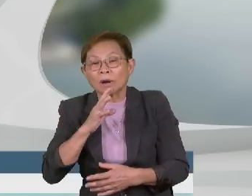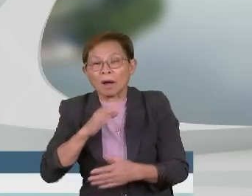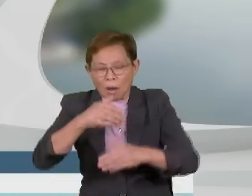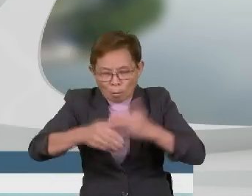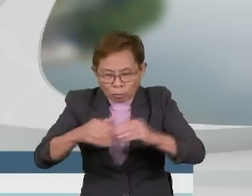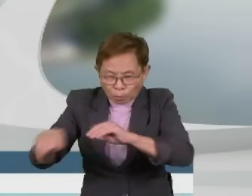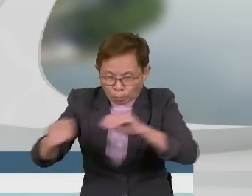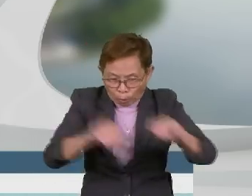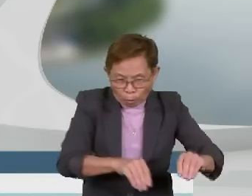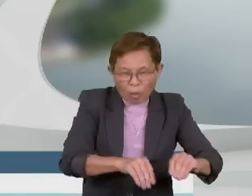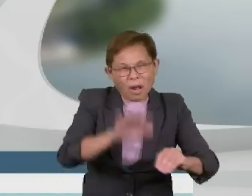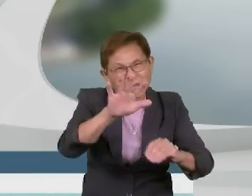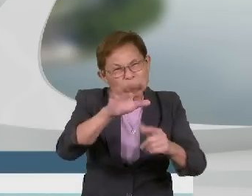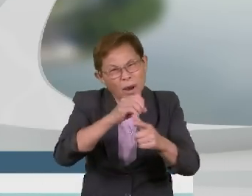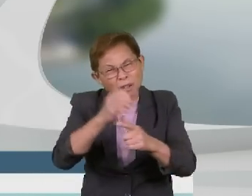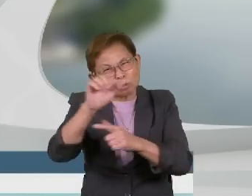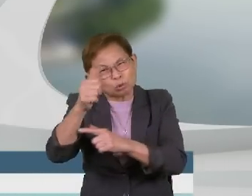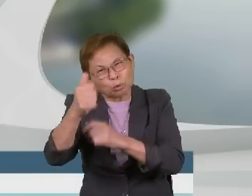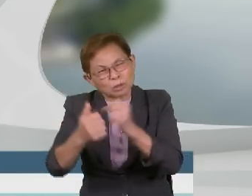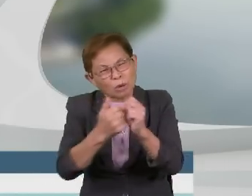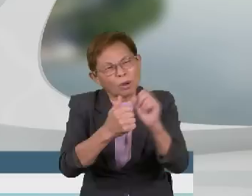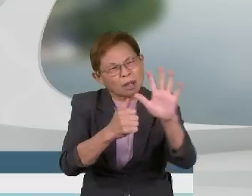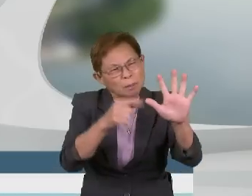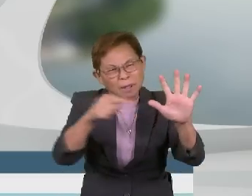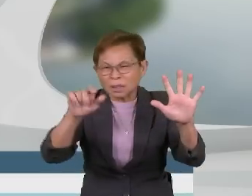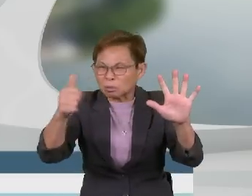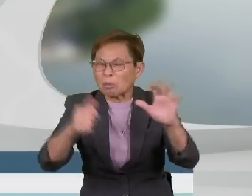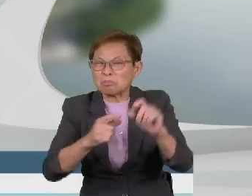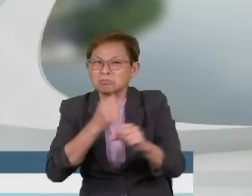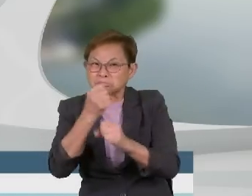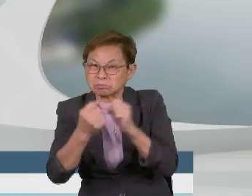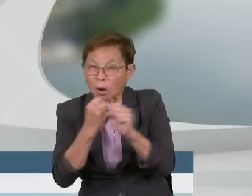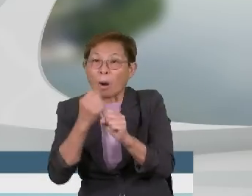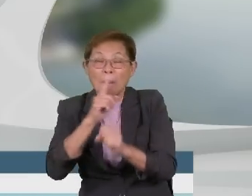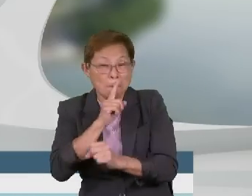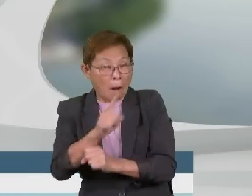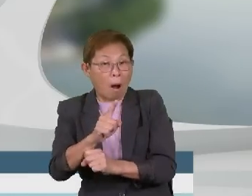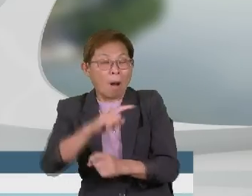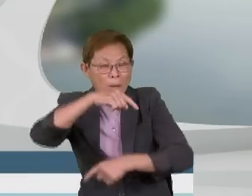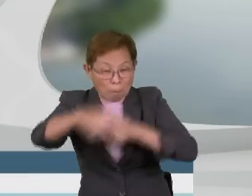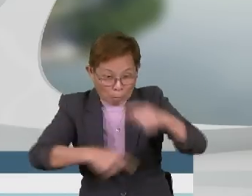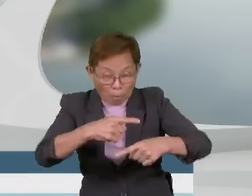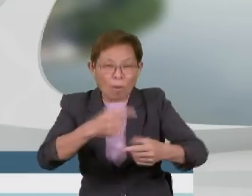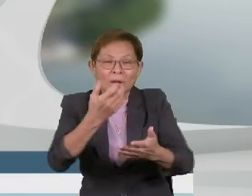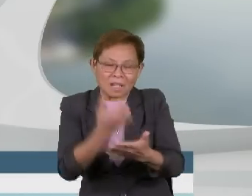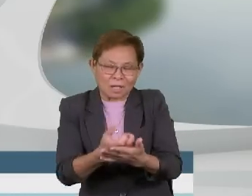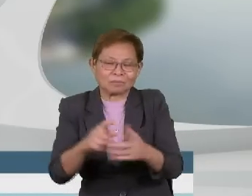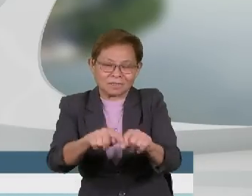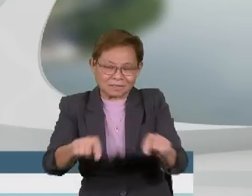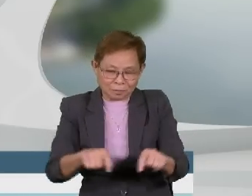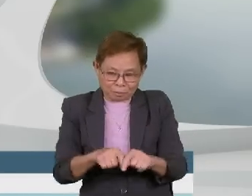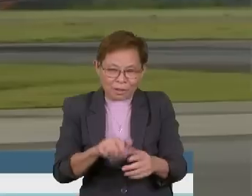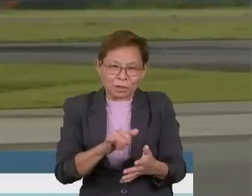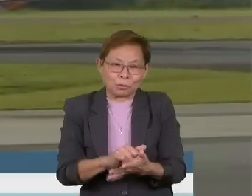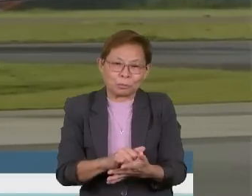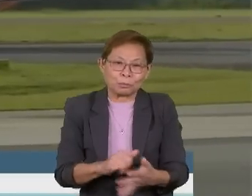mengambil masa antara 5 hingga 10 tahun itu pasti akan membawa perubahan ekonomi di kawasan terlibat.